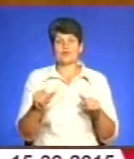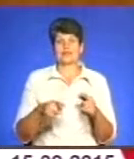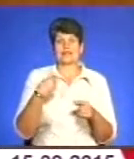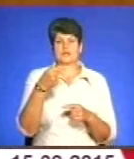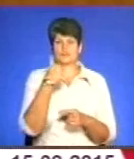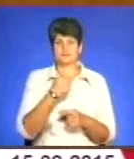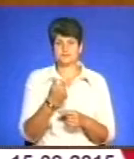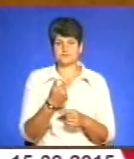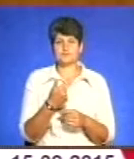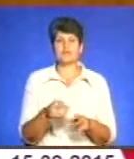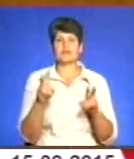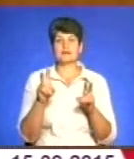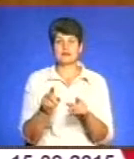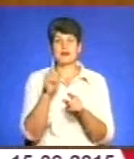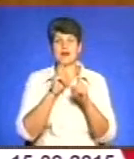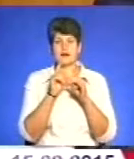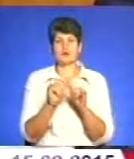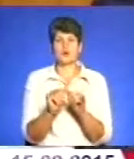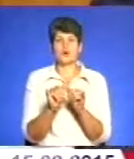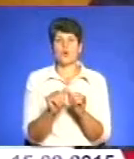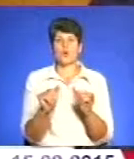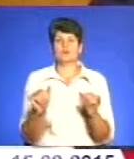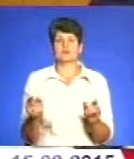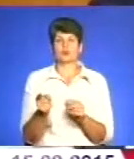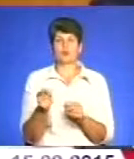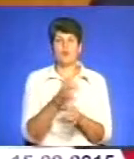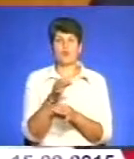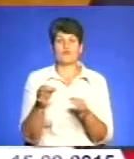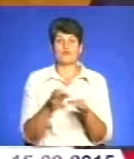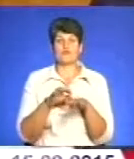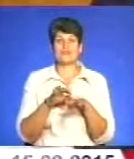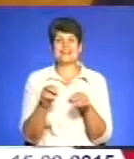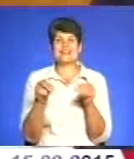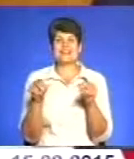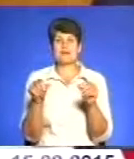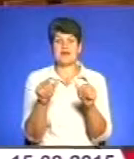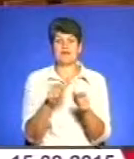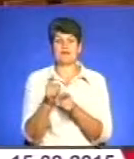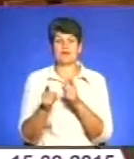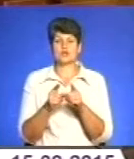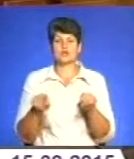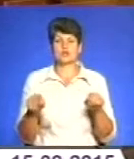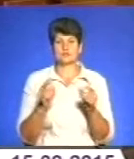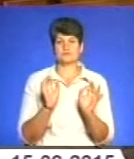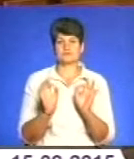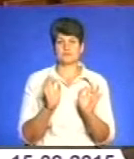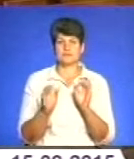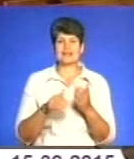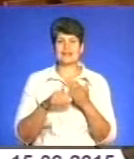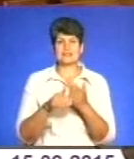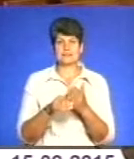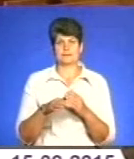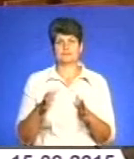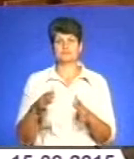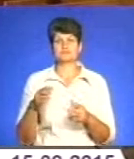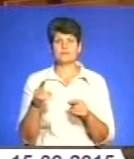На засіданні Ради розвитку Тернопільщини обговорили також проведення земельної реформи і створення сприятливого інвестиційного клімату